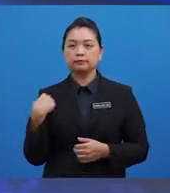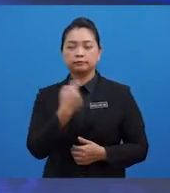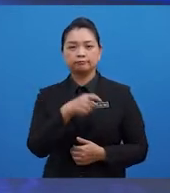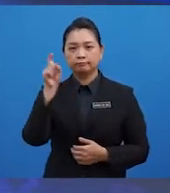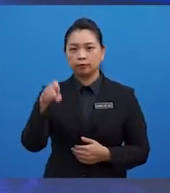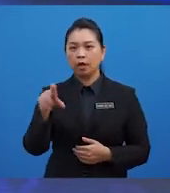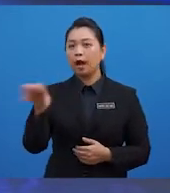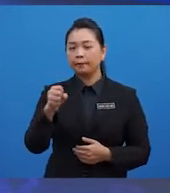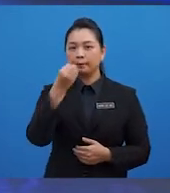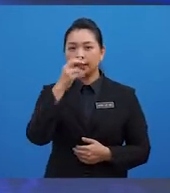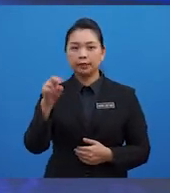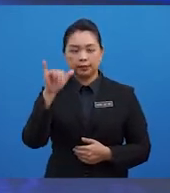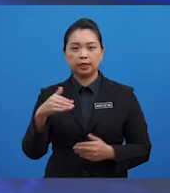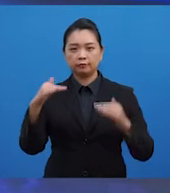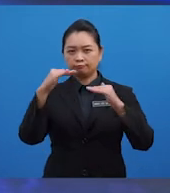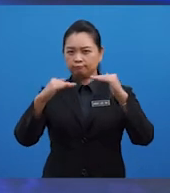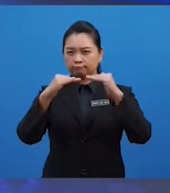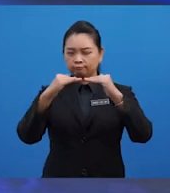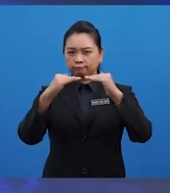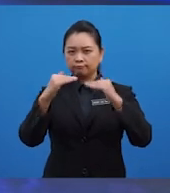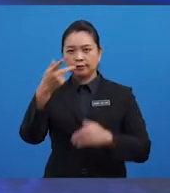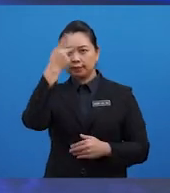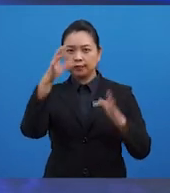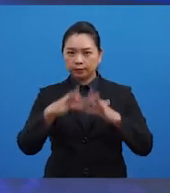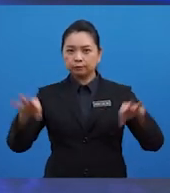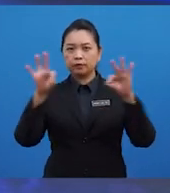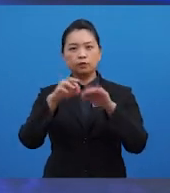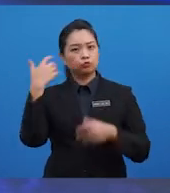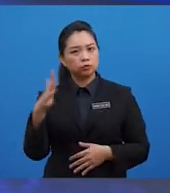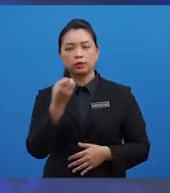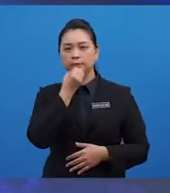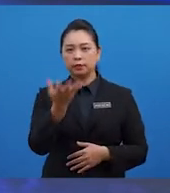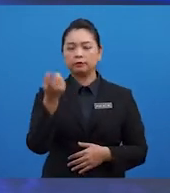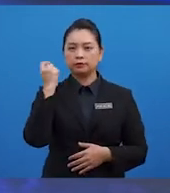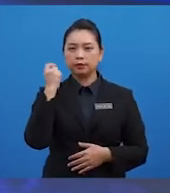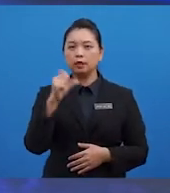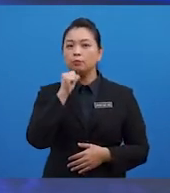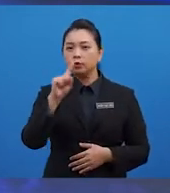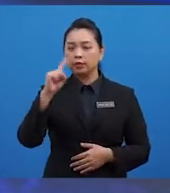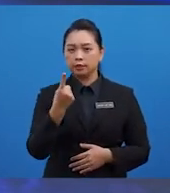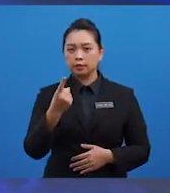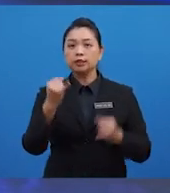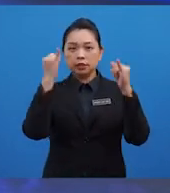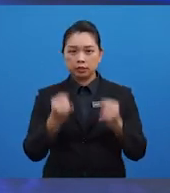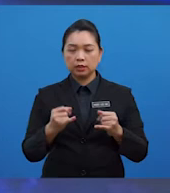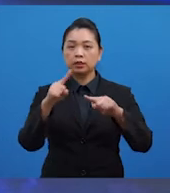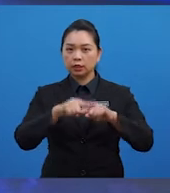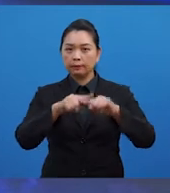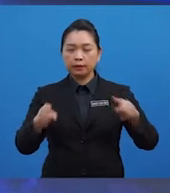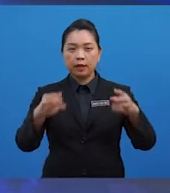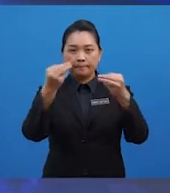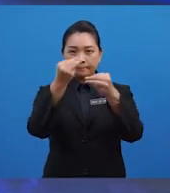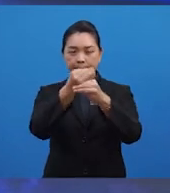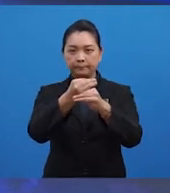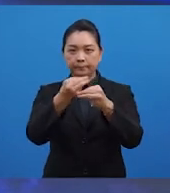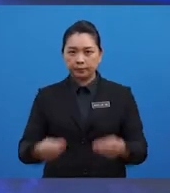Kita perlu mengambil makanan yang seimbang kerana kepentingannya sudah dinyatakan tadi. Bukan sahaja individu tetapi